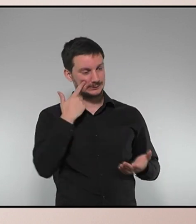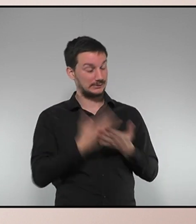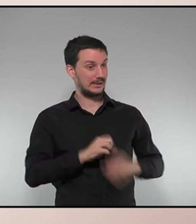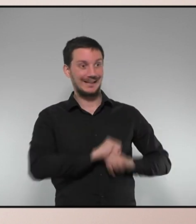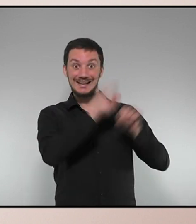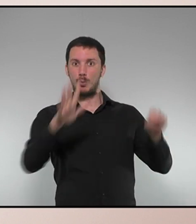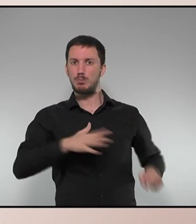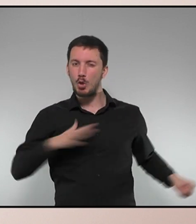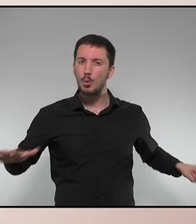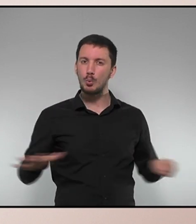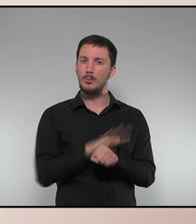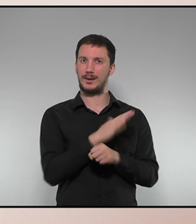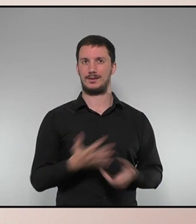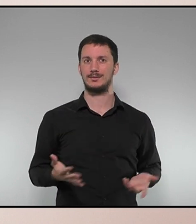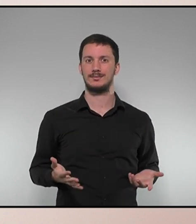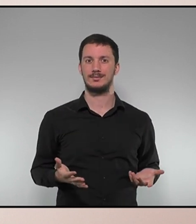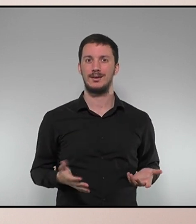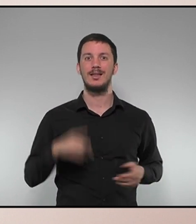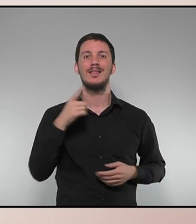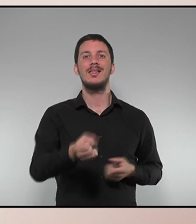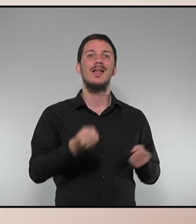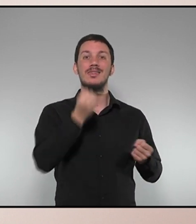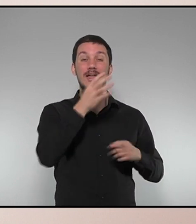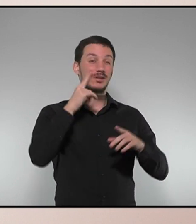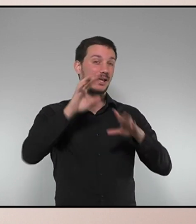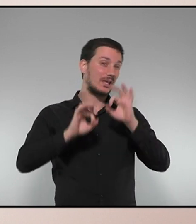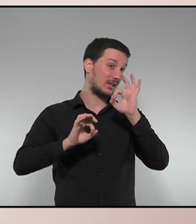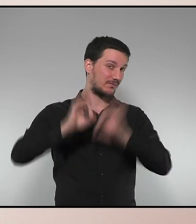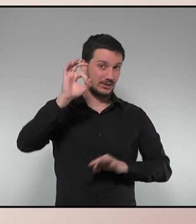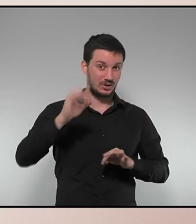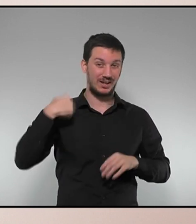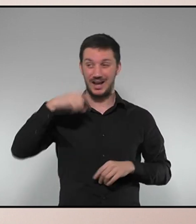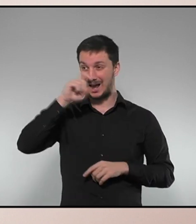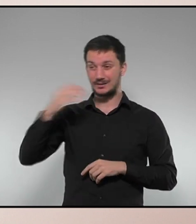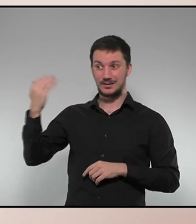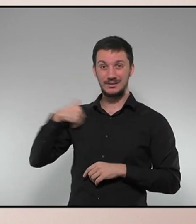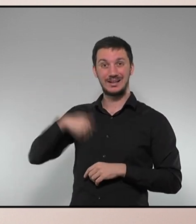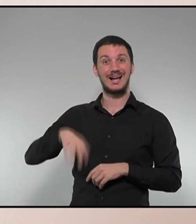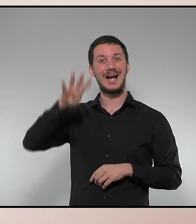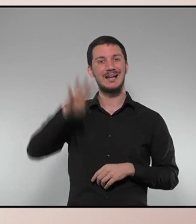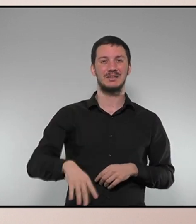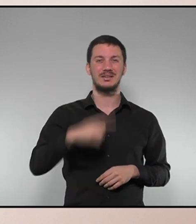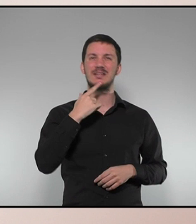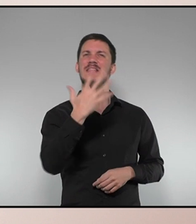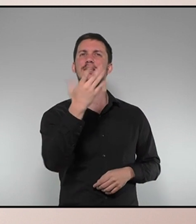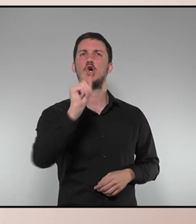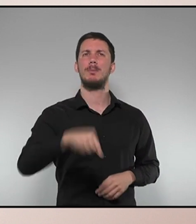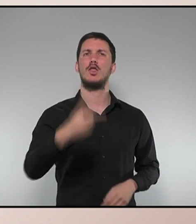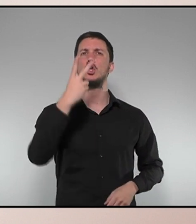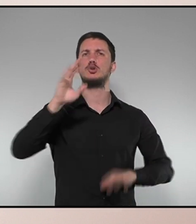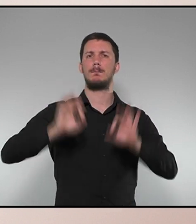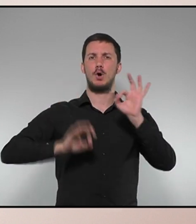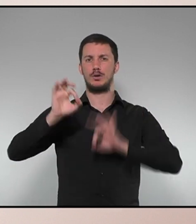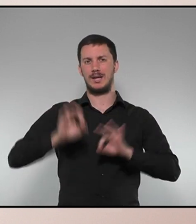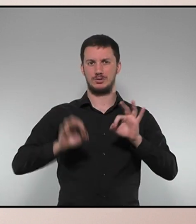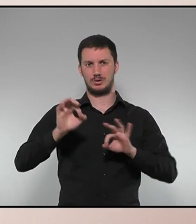i molt palmàries de la ciutadania. Les xifres de la inflació amb la que tancàvem l'any situaven a Catalunya en un 5,2%, ja ho gerament